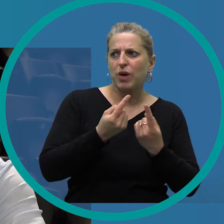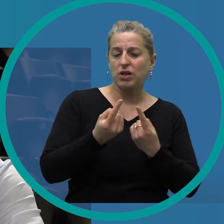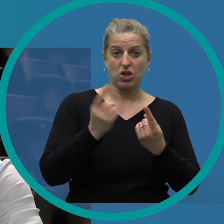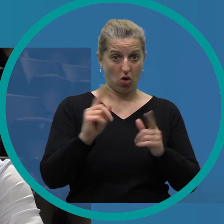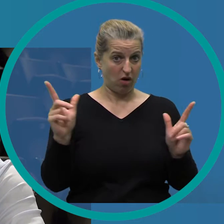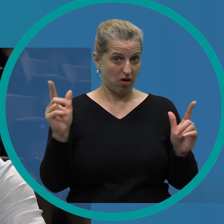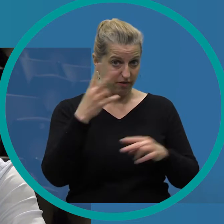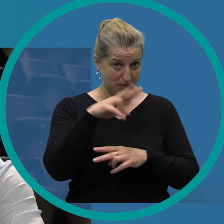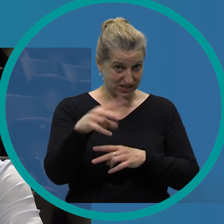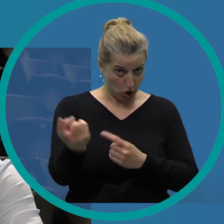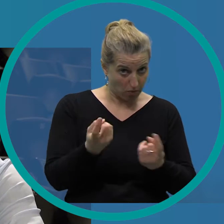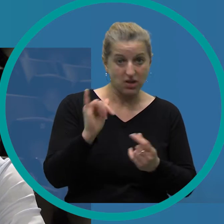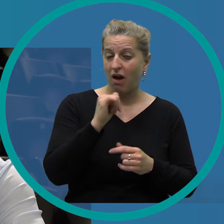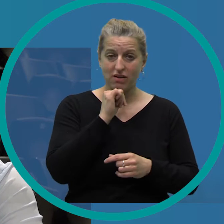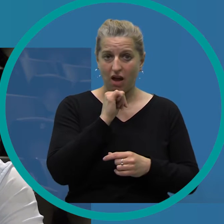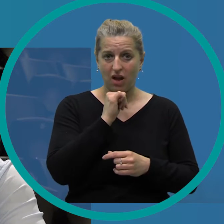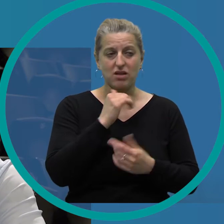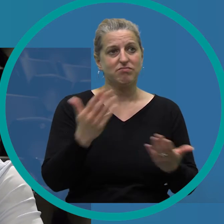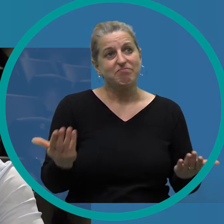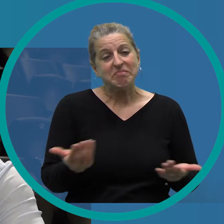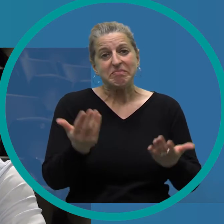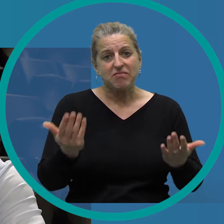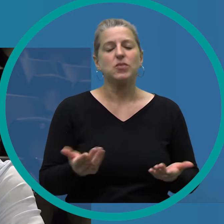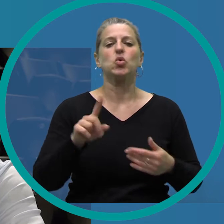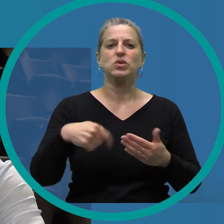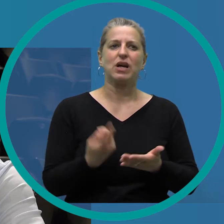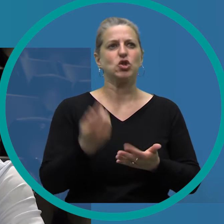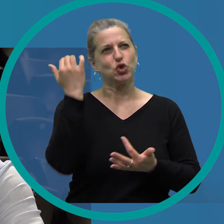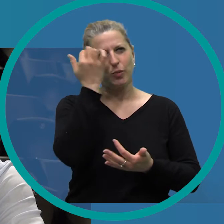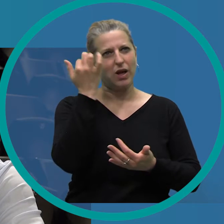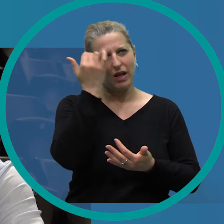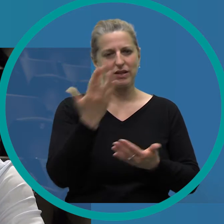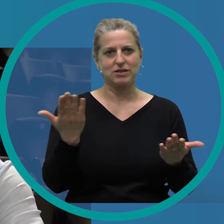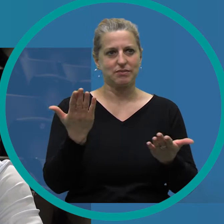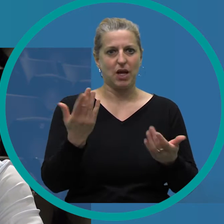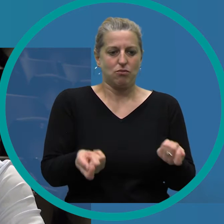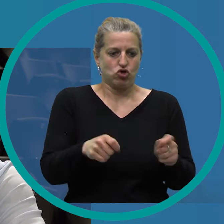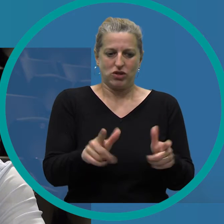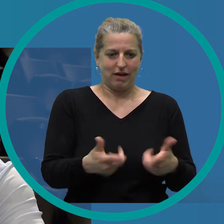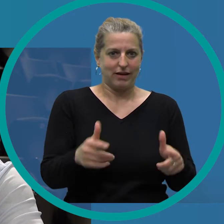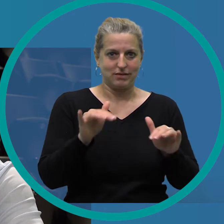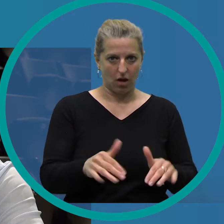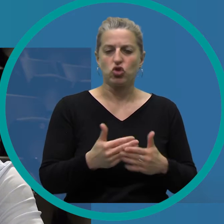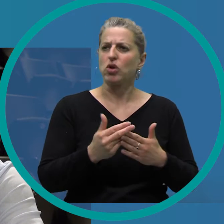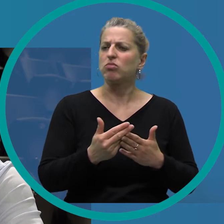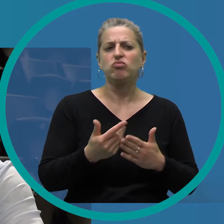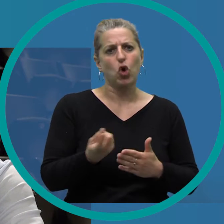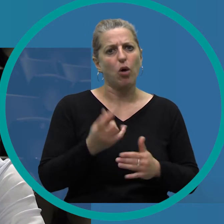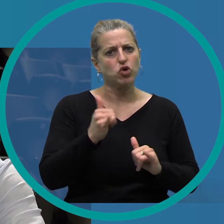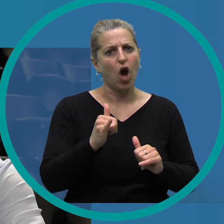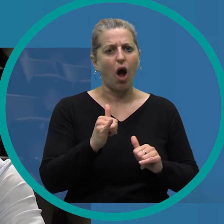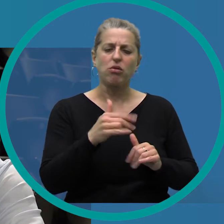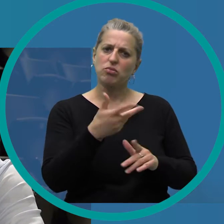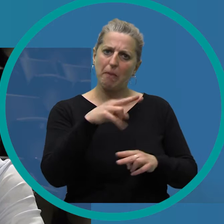Wird die Messe denn stattfinden? Und wir sind einfach aufgrund von nicht vorliegenden Beschlüssen oder sowas von ausgegangen, ja,